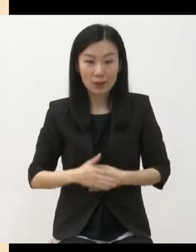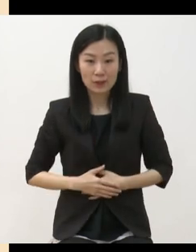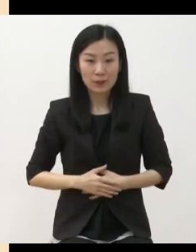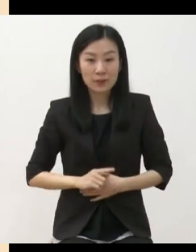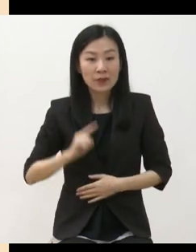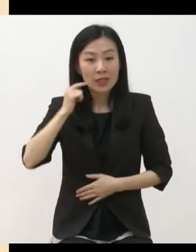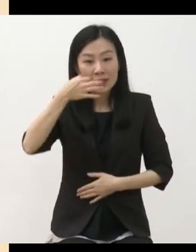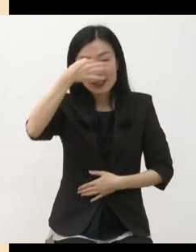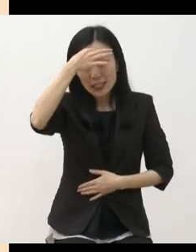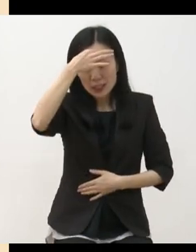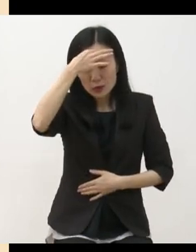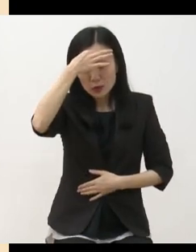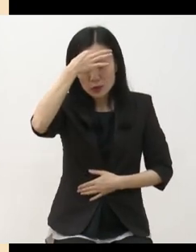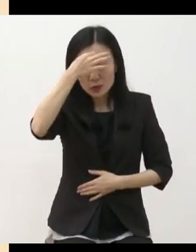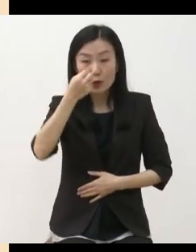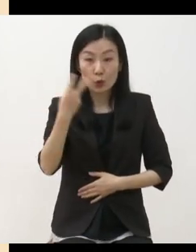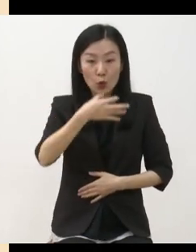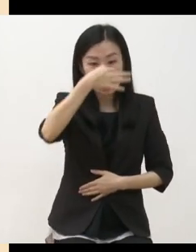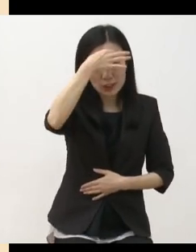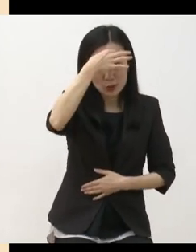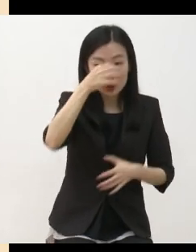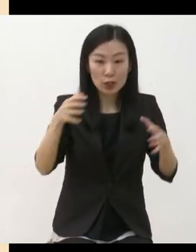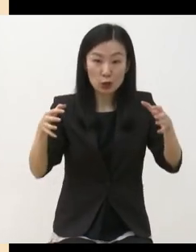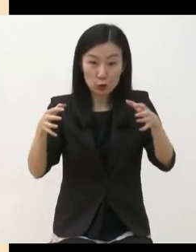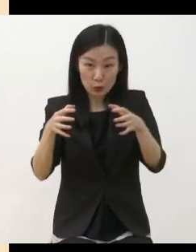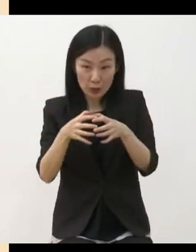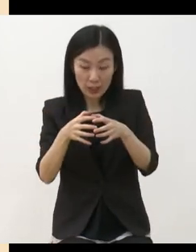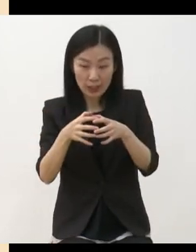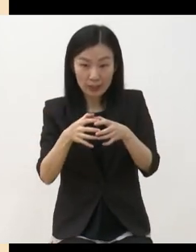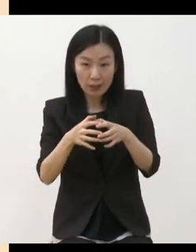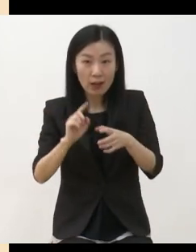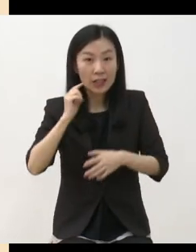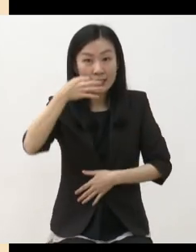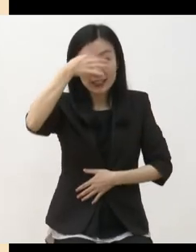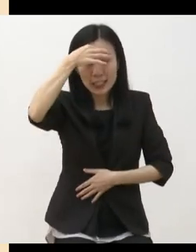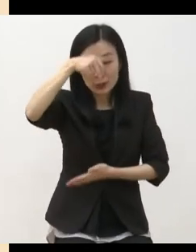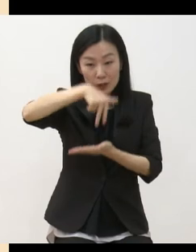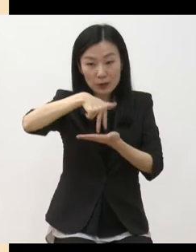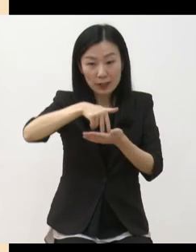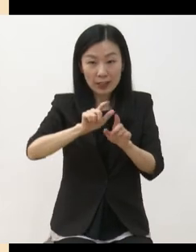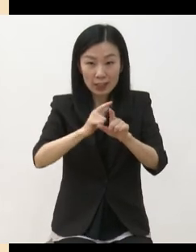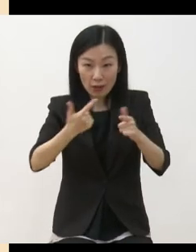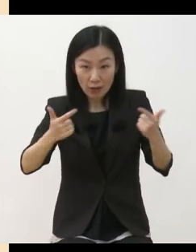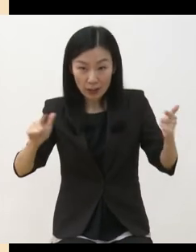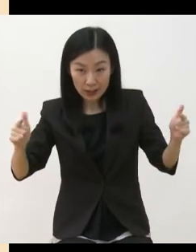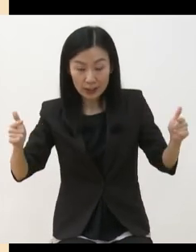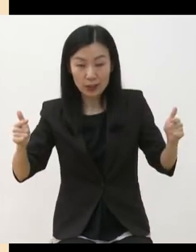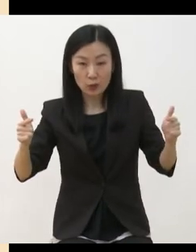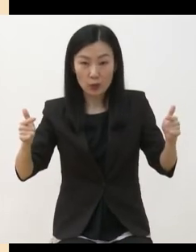확대할 수 있는 사업들을 통해서 예술의 지평을 다양한 각도로 확대해 나가도록 하겠습니다